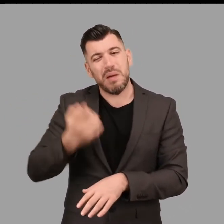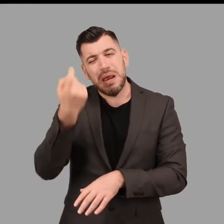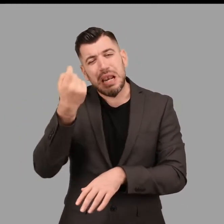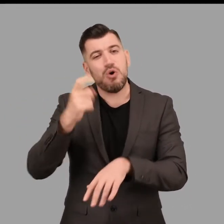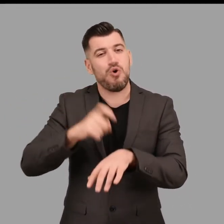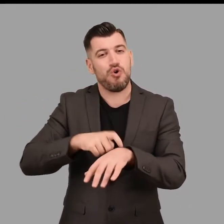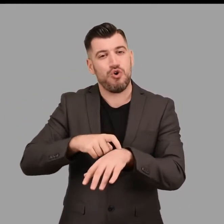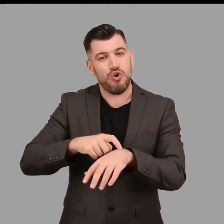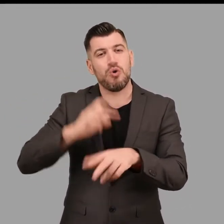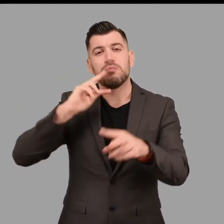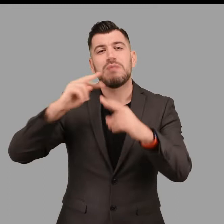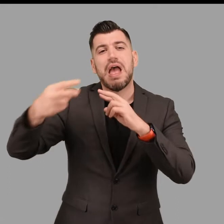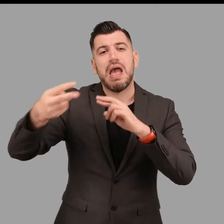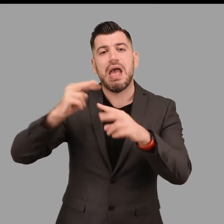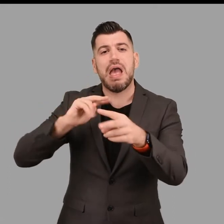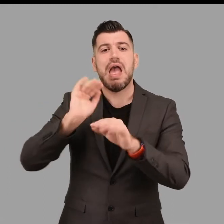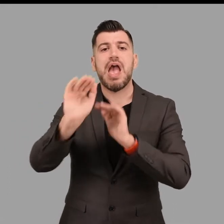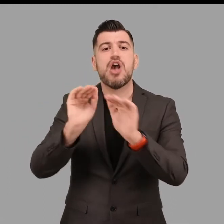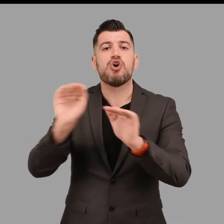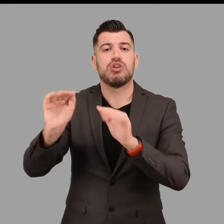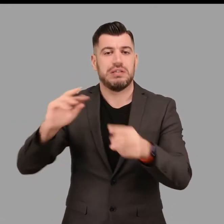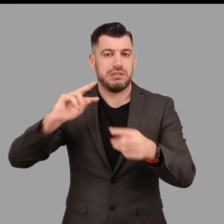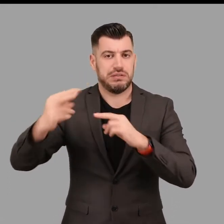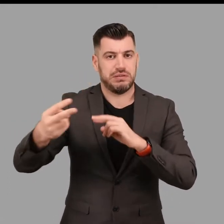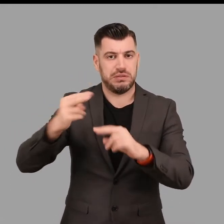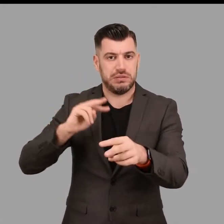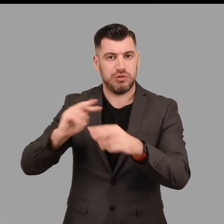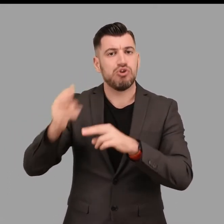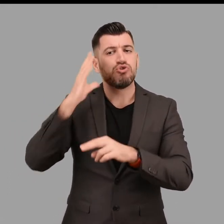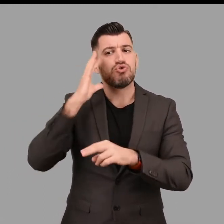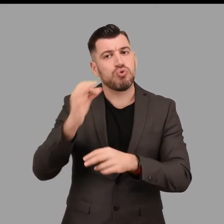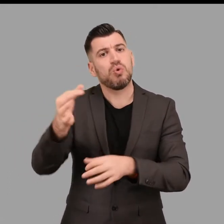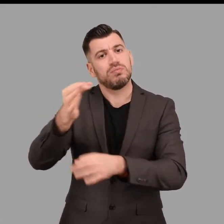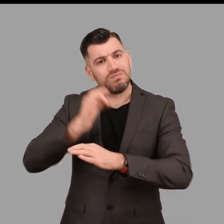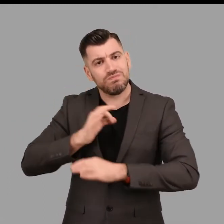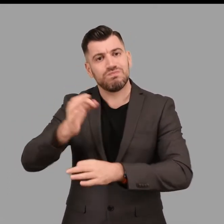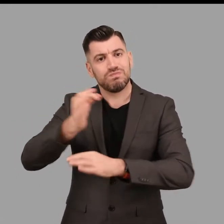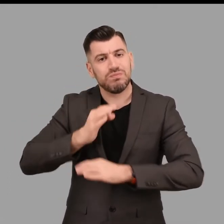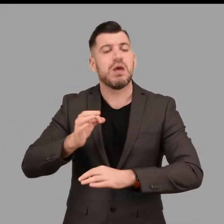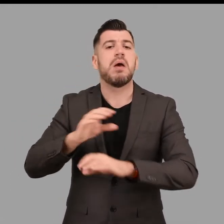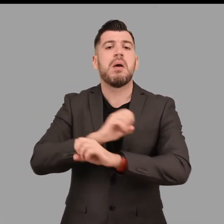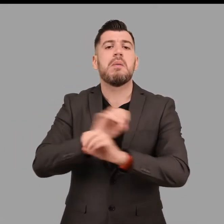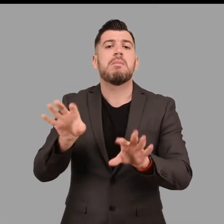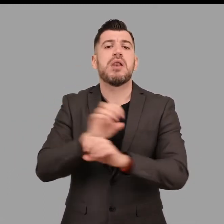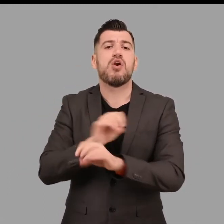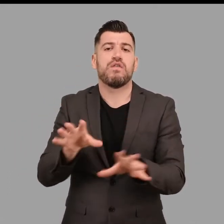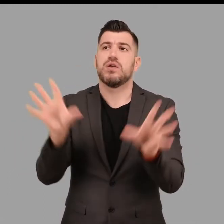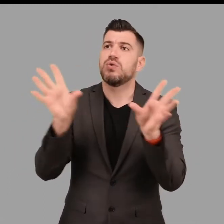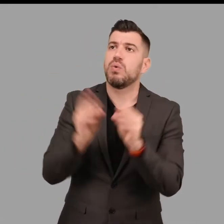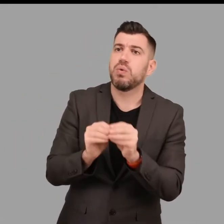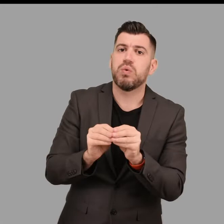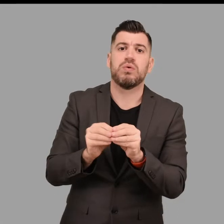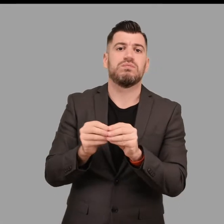για να απαντήσουν σε ένα σύντομο ρετματολόγιο που αποσκοπούσε στη συλλογή πληροφοριών σχετικά με δημογραφικά στοιχεία, το επίπεδο σπουδών τους,